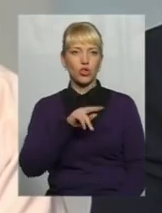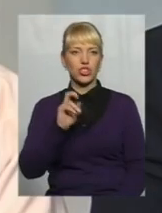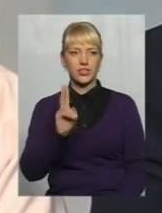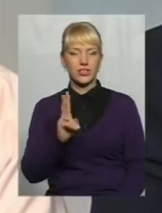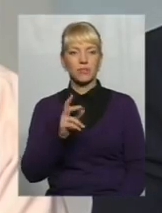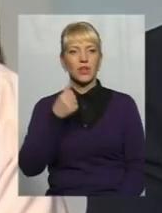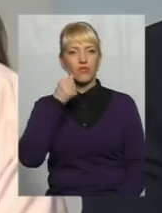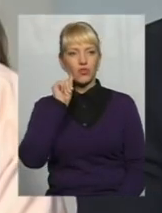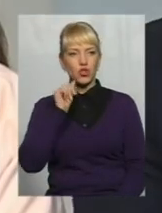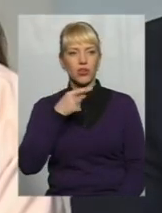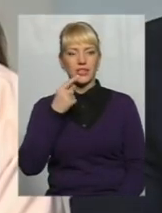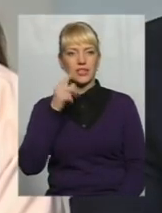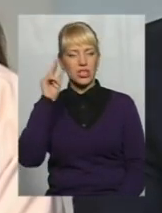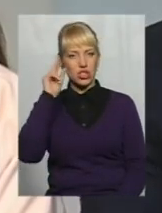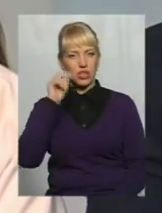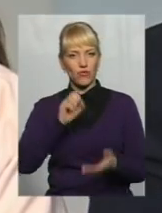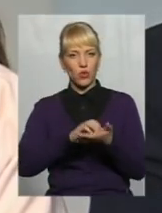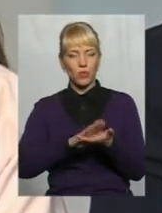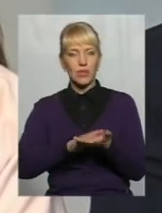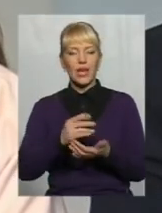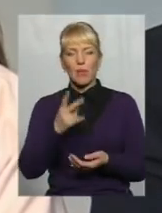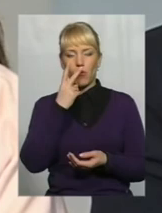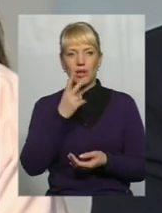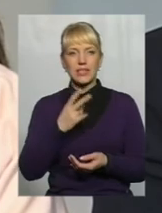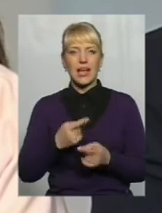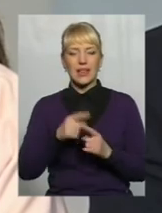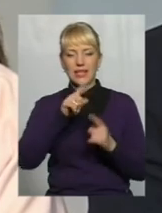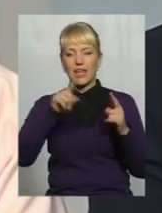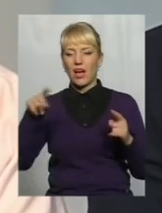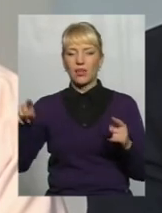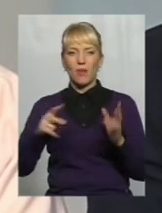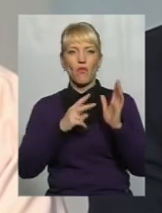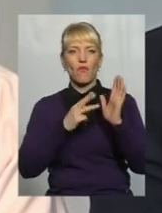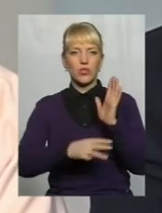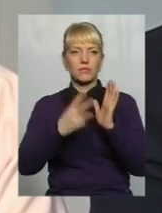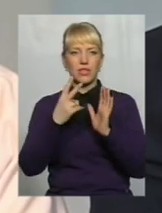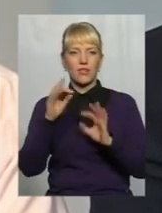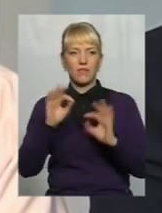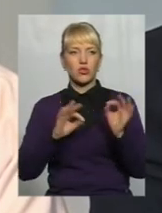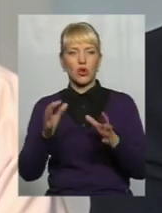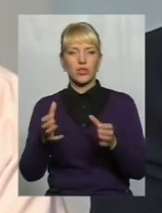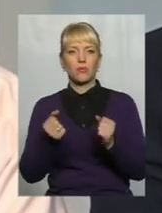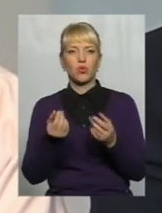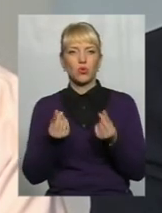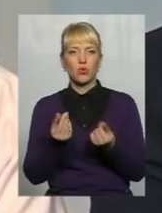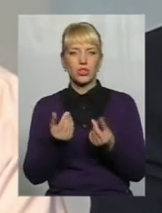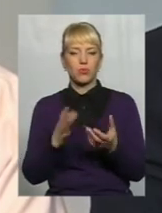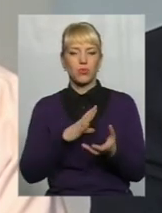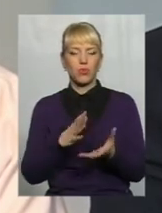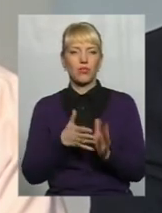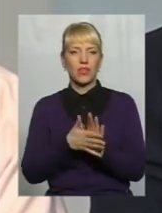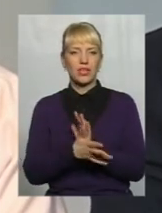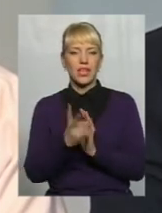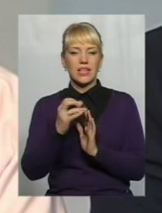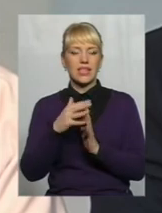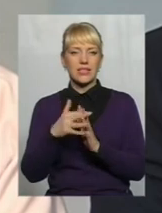Вони вчора чітко назвали цифру, показали діаграму. 82% отриманих коштів було витрачено на